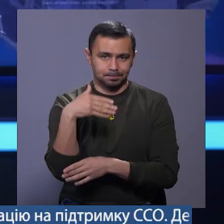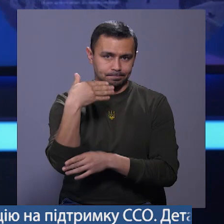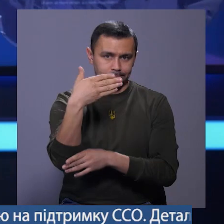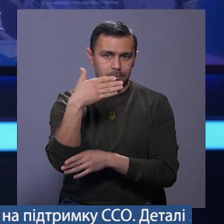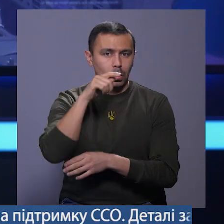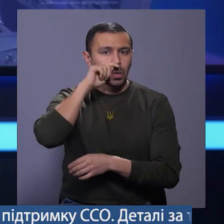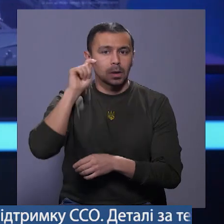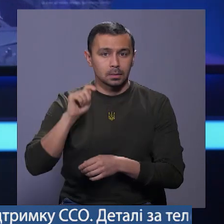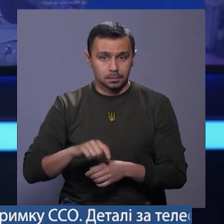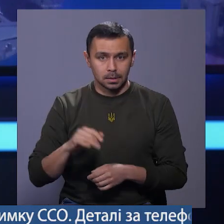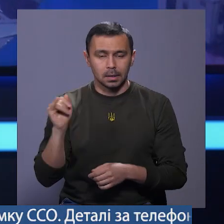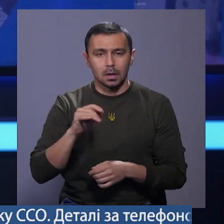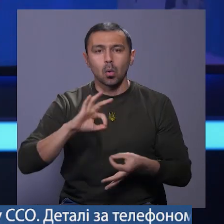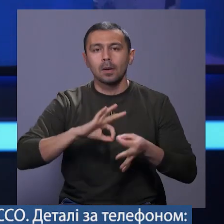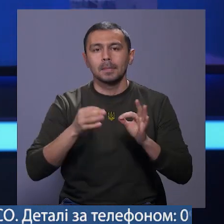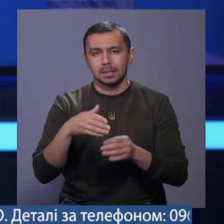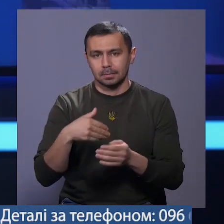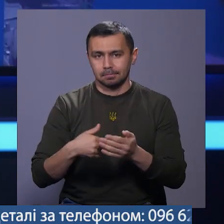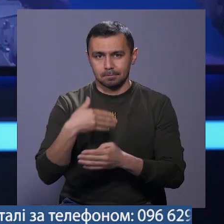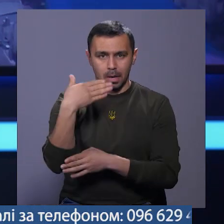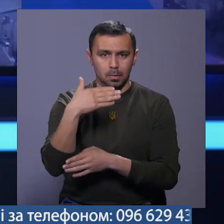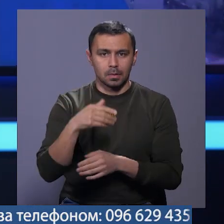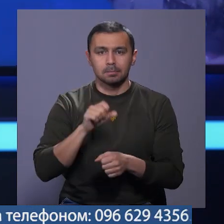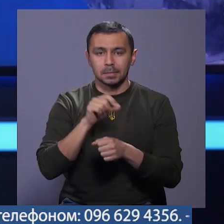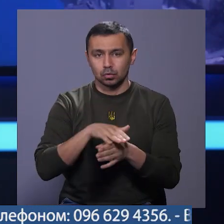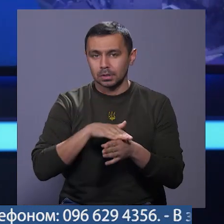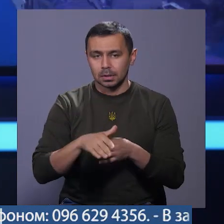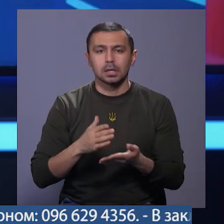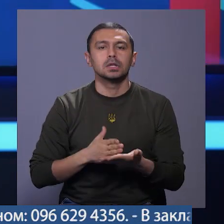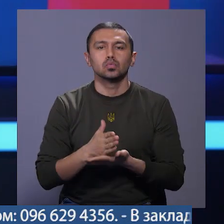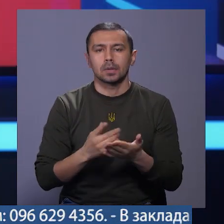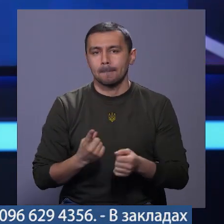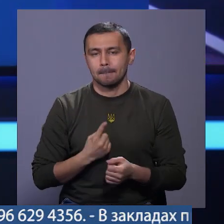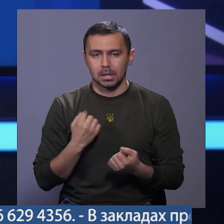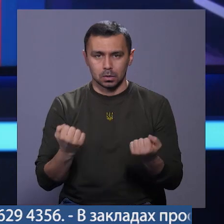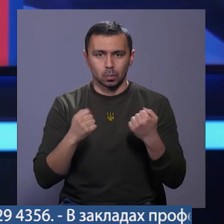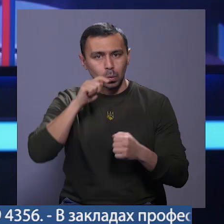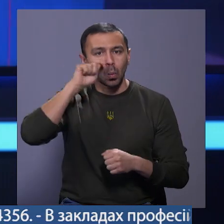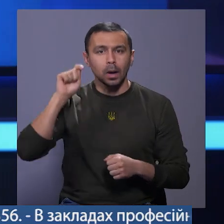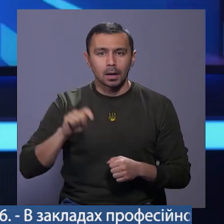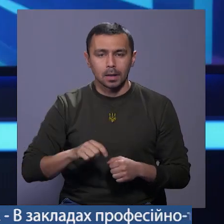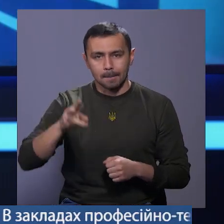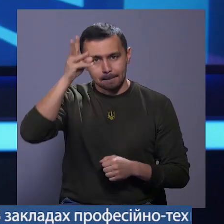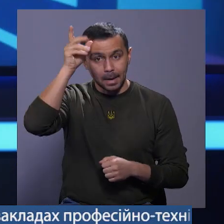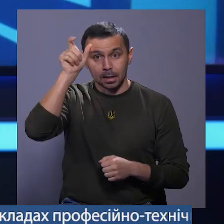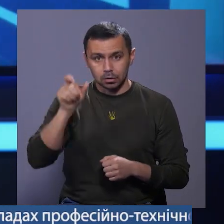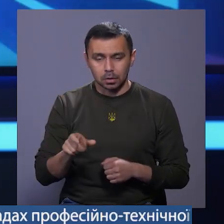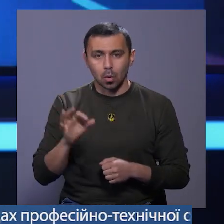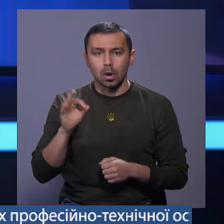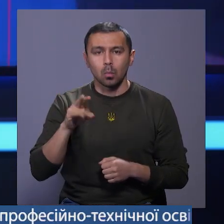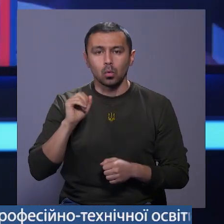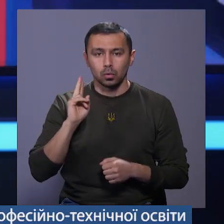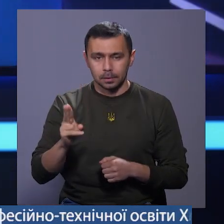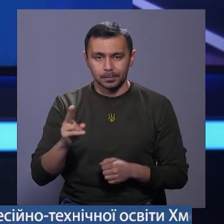український стяг та олімпійський прапор. Місію здійснила заслужений майстер спорту України хмельничанка Ольга